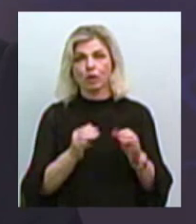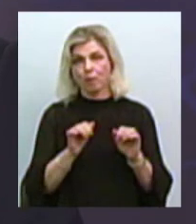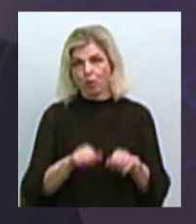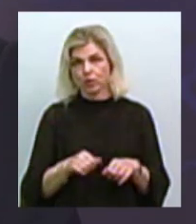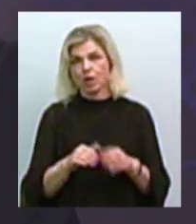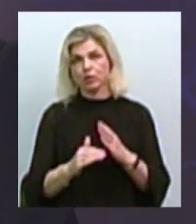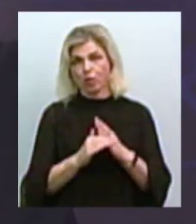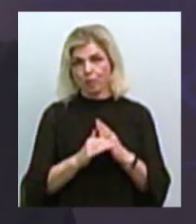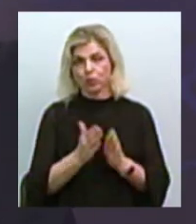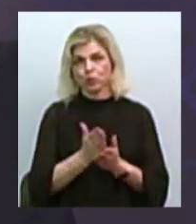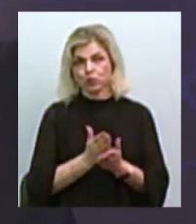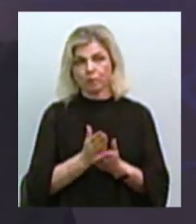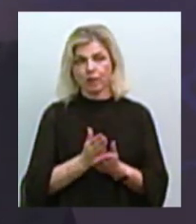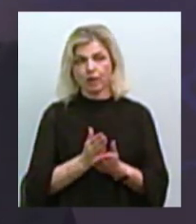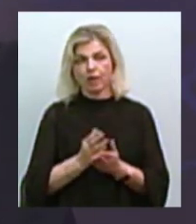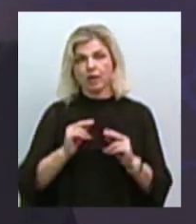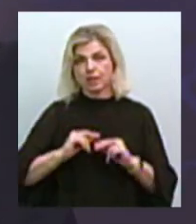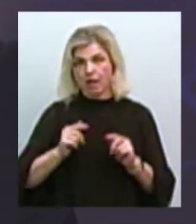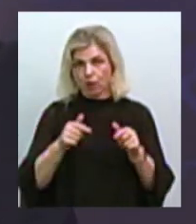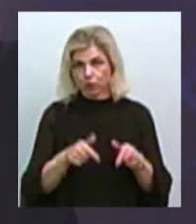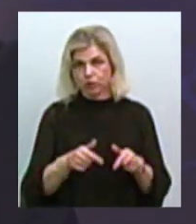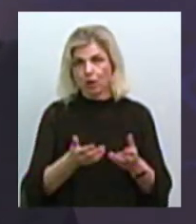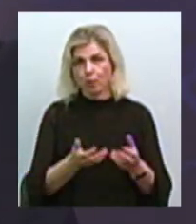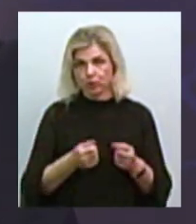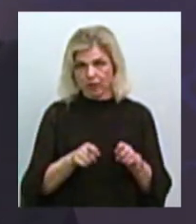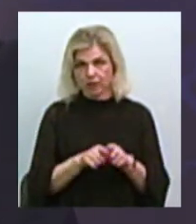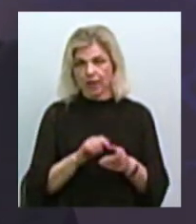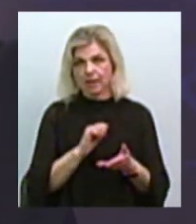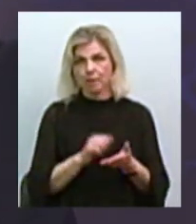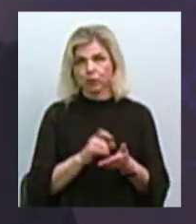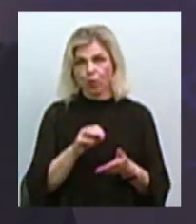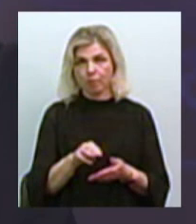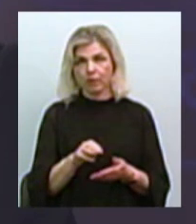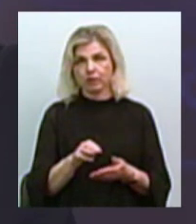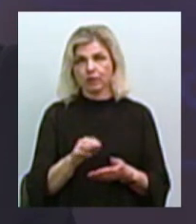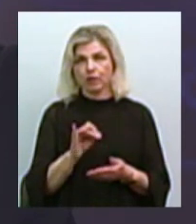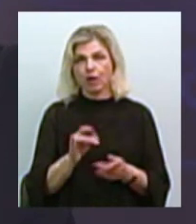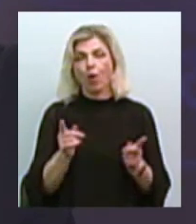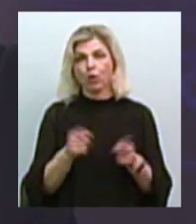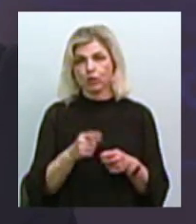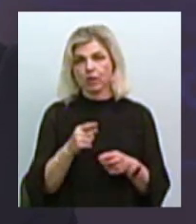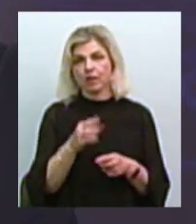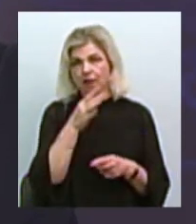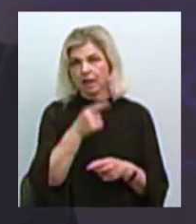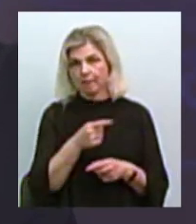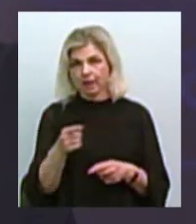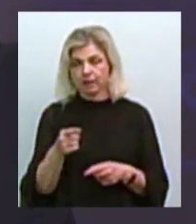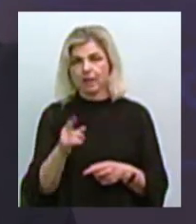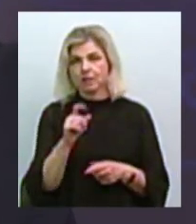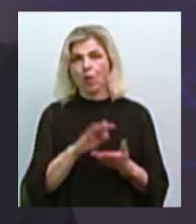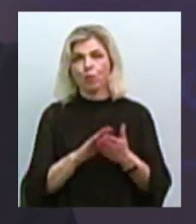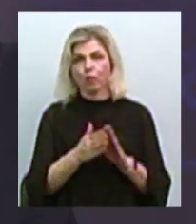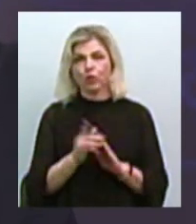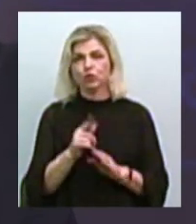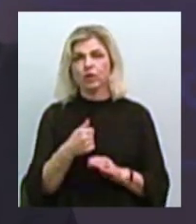допомогти мені служба зайнятості отримати такий диплом і в короткий термін, і за умовою,